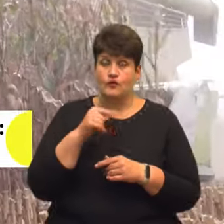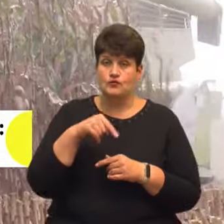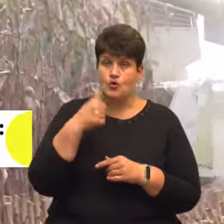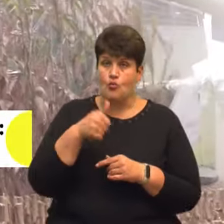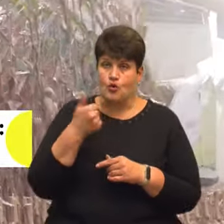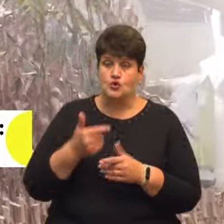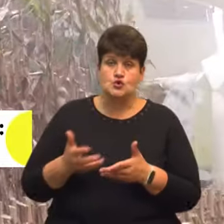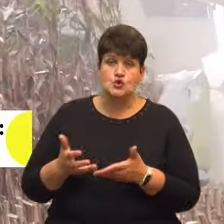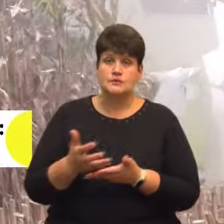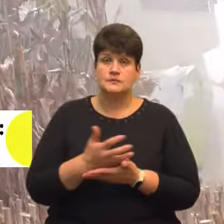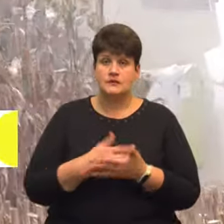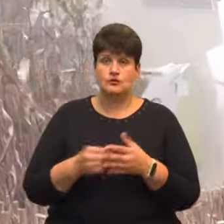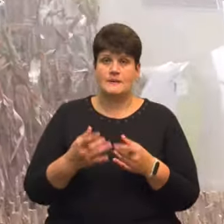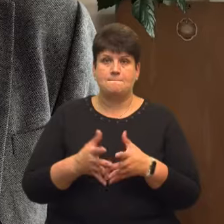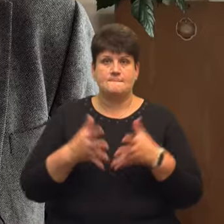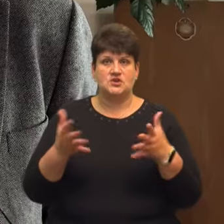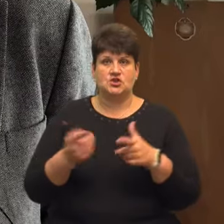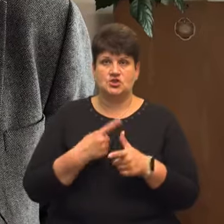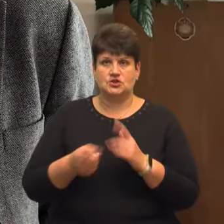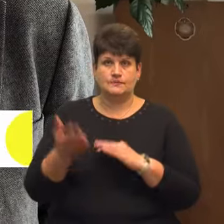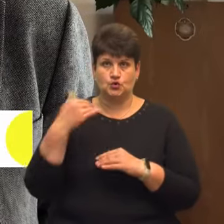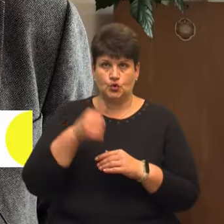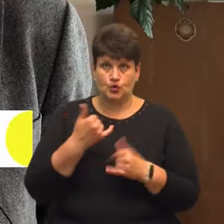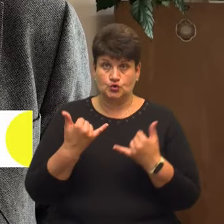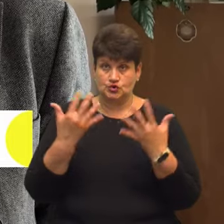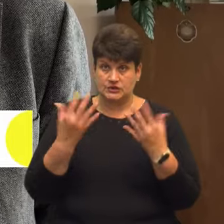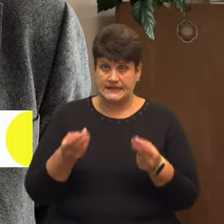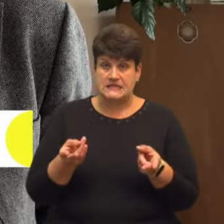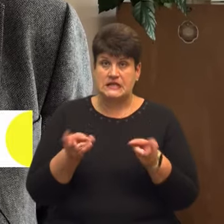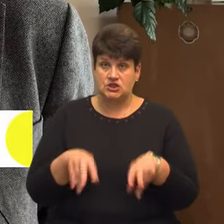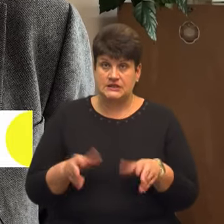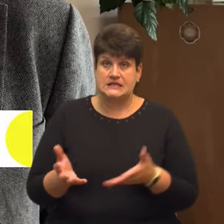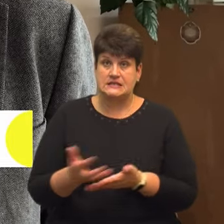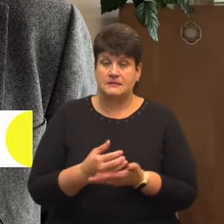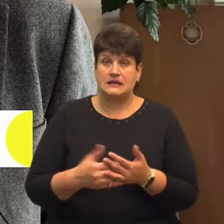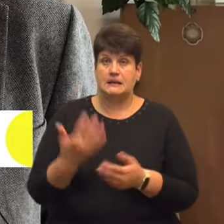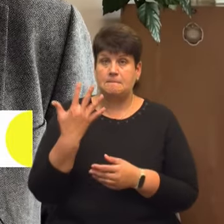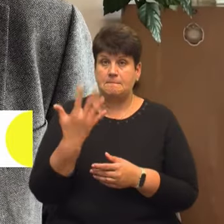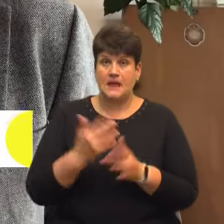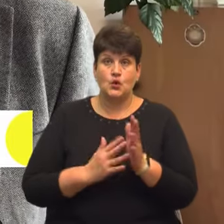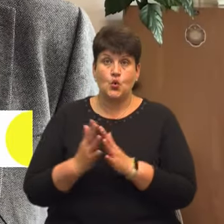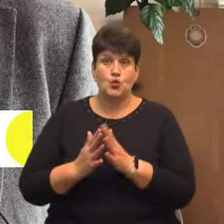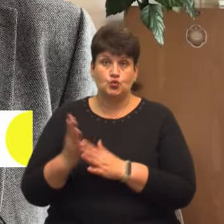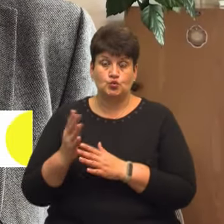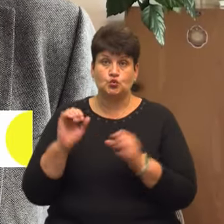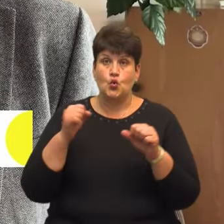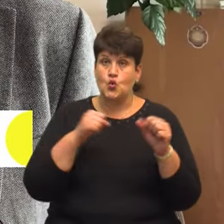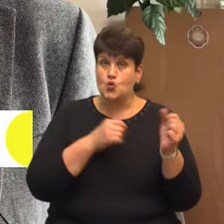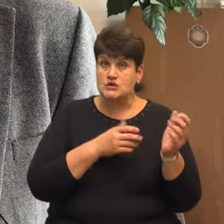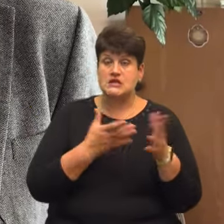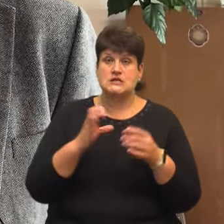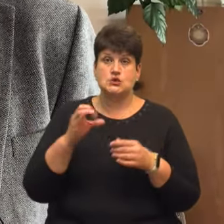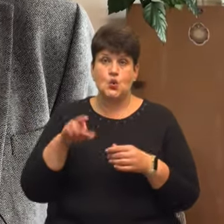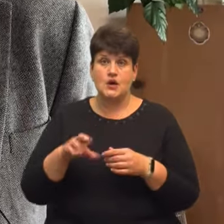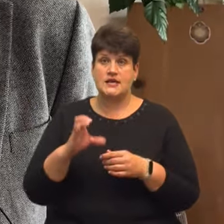вирожаю на Тернопільщині більше, ніж торік. На сьогоднішній день залишилися до збирання ще 5 культур. Це кукуруза, соя,